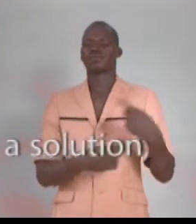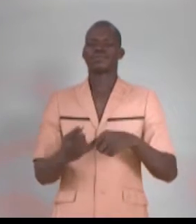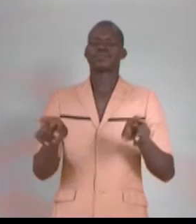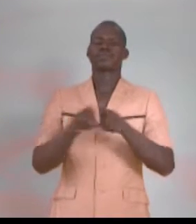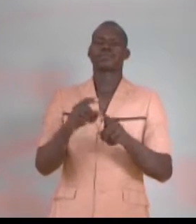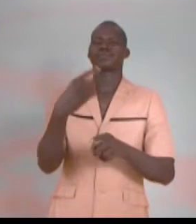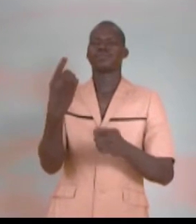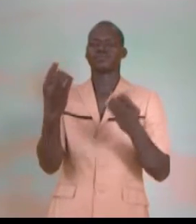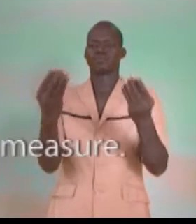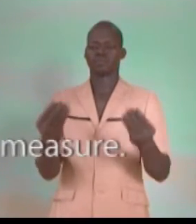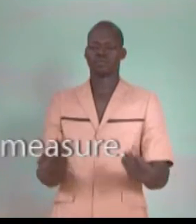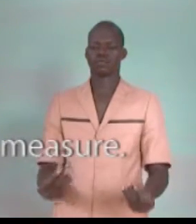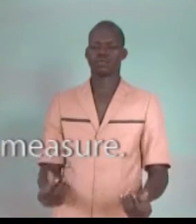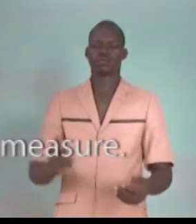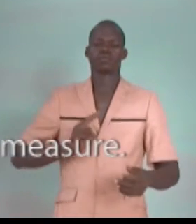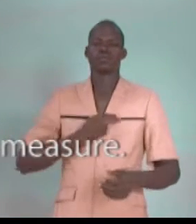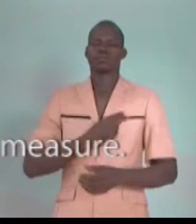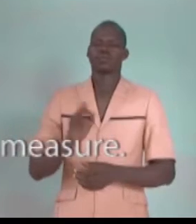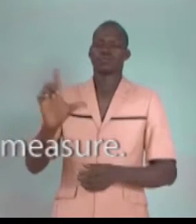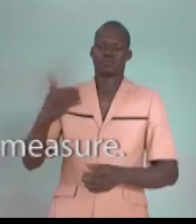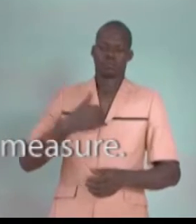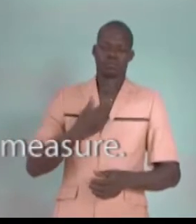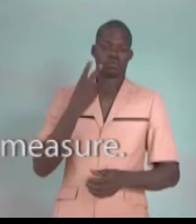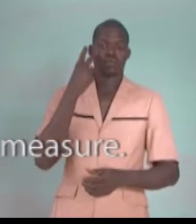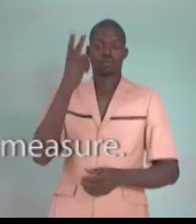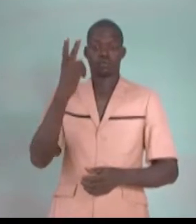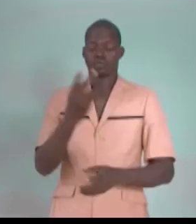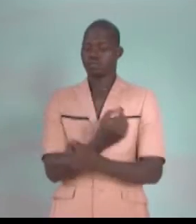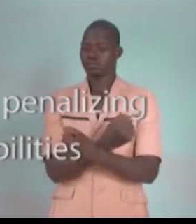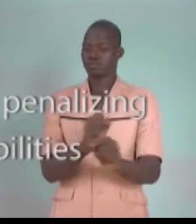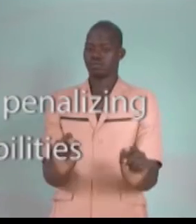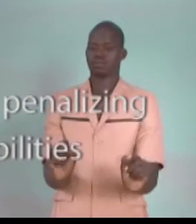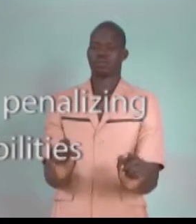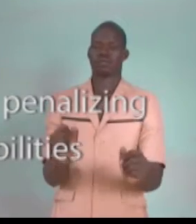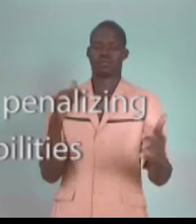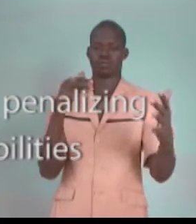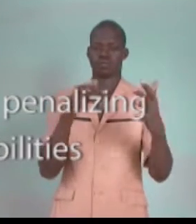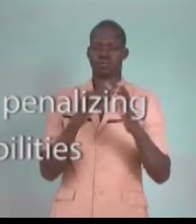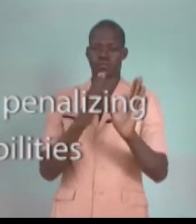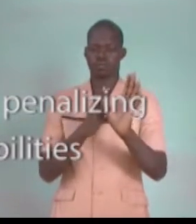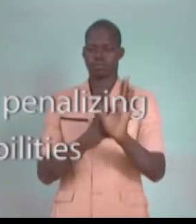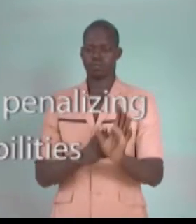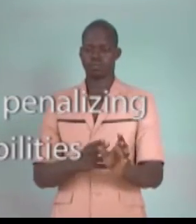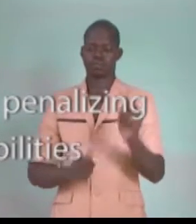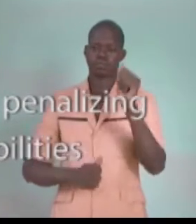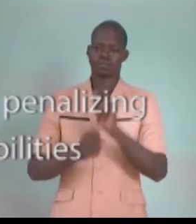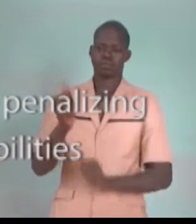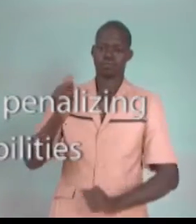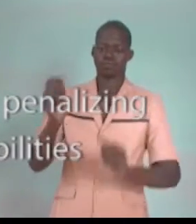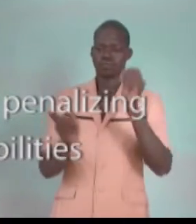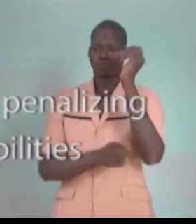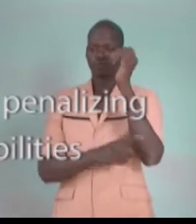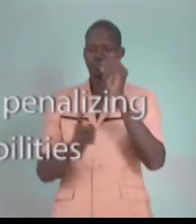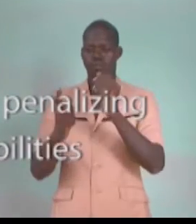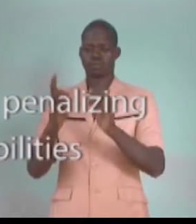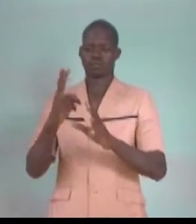une solution et nous l'avons trouvé vraiment très salvatrice. Les types de handicap les plus pénalisants pour la scolarisation